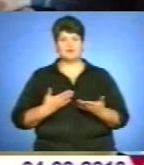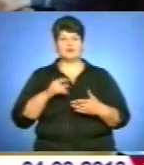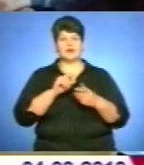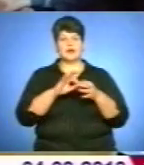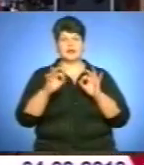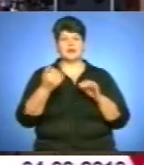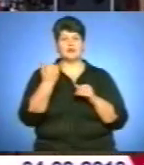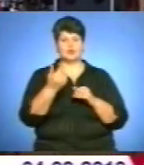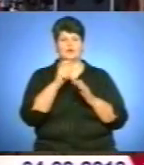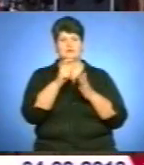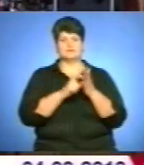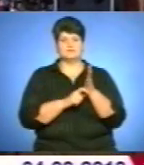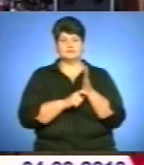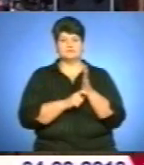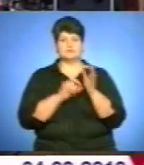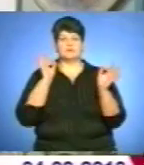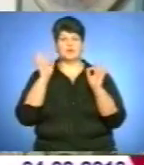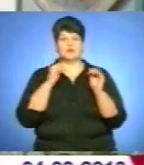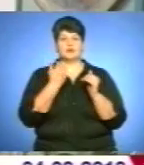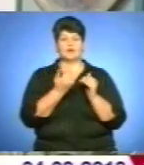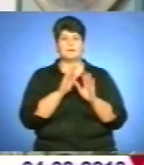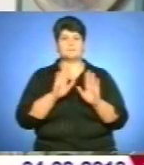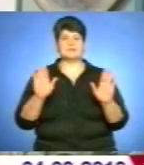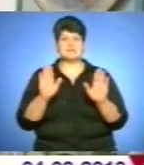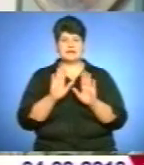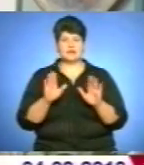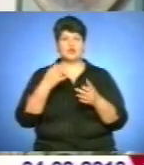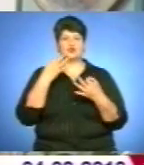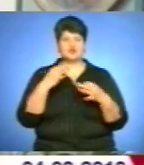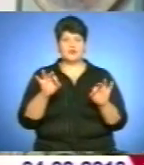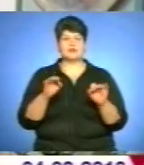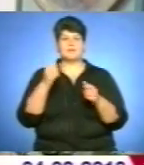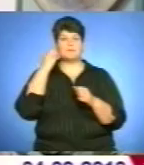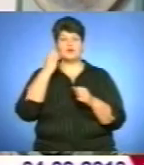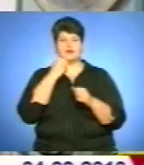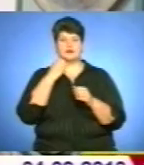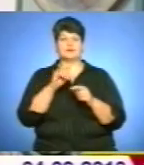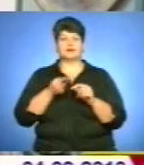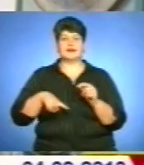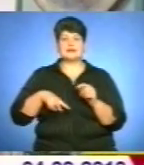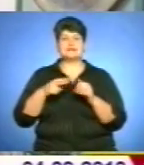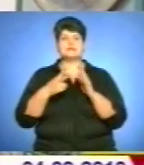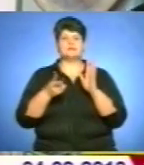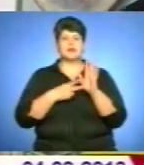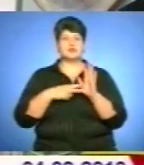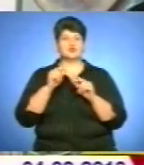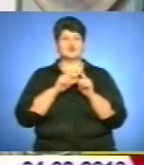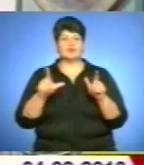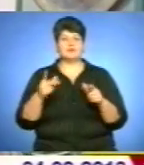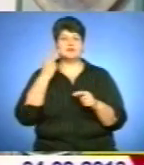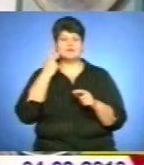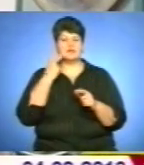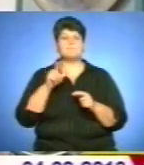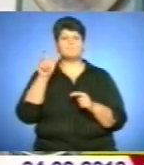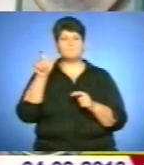віршованих творів, мелодії його пісень. Дозвольте подякувати дирекції 17-ї школи. Вони завжди так вміють по